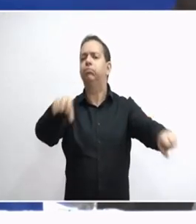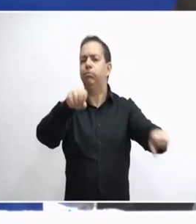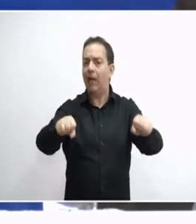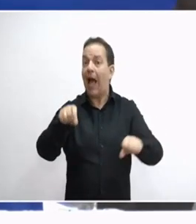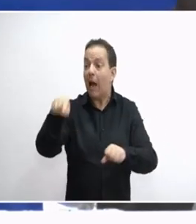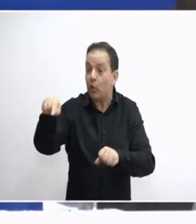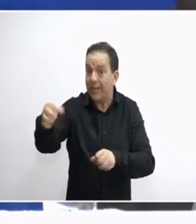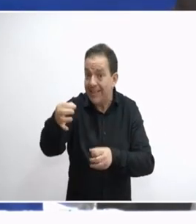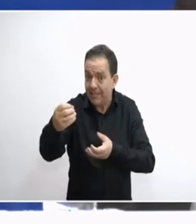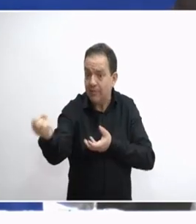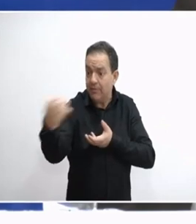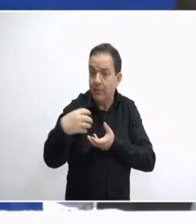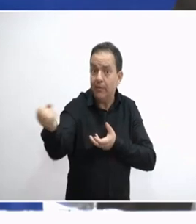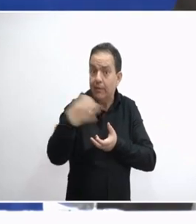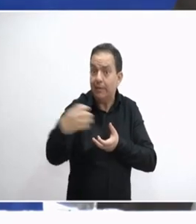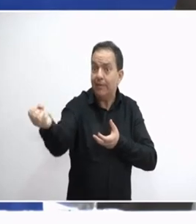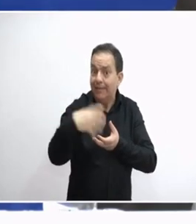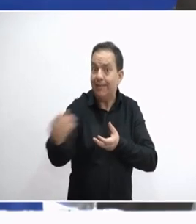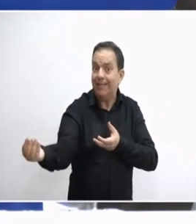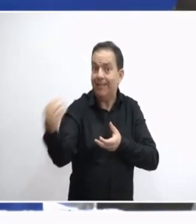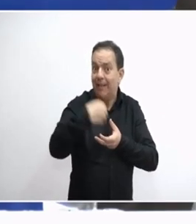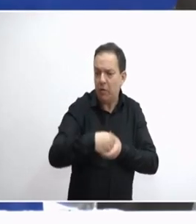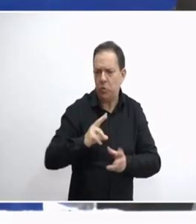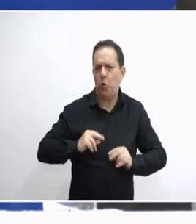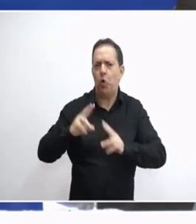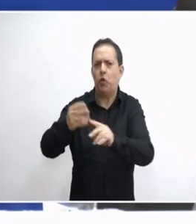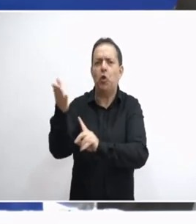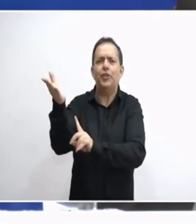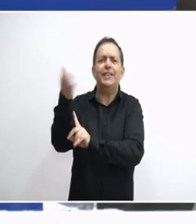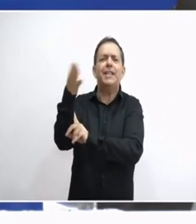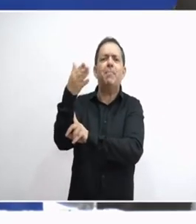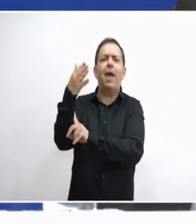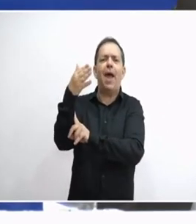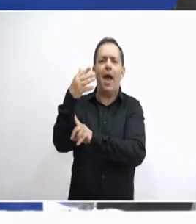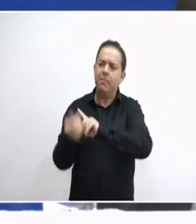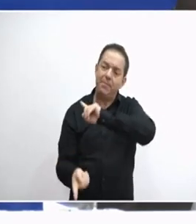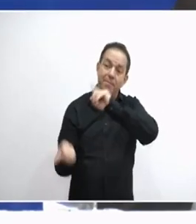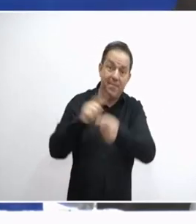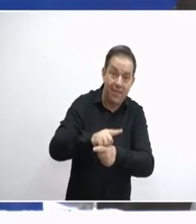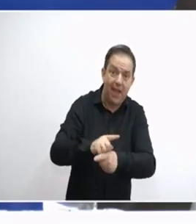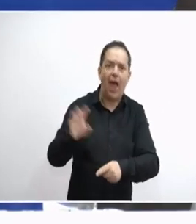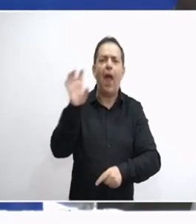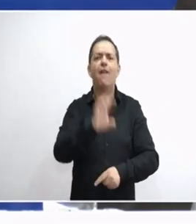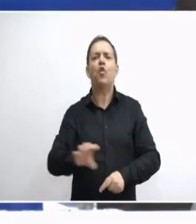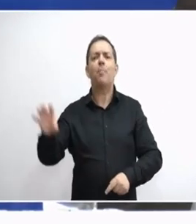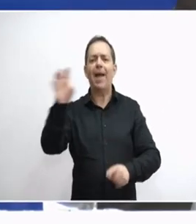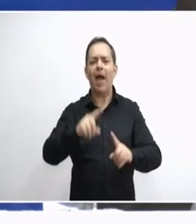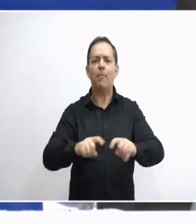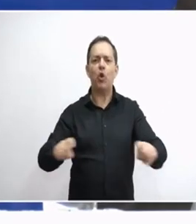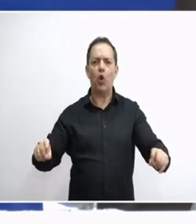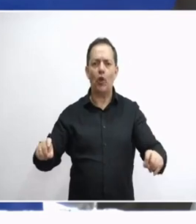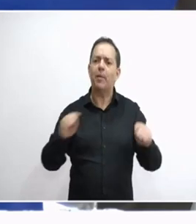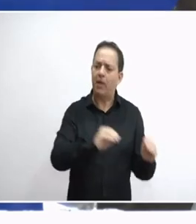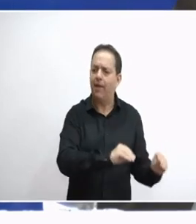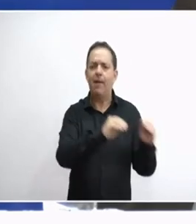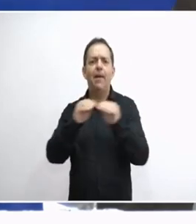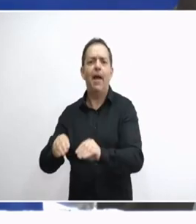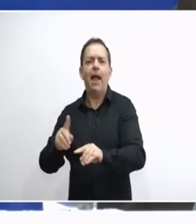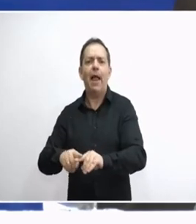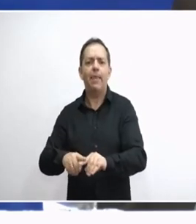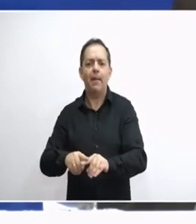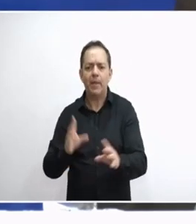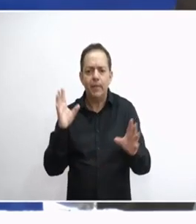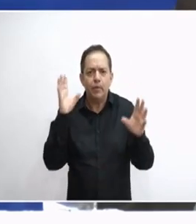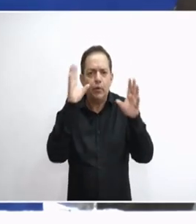προϊόντα, αν το θέλετε, από αυτές τις χώρες και να τα βαφτίζουν ευρωπαϊκά. Έτσι υπάρχει μια, αν το θέλετε,